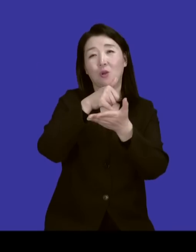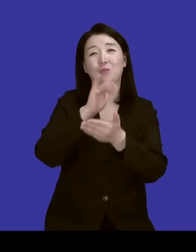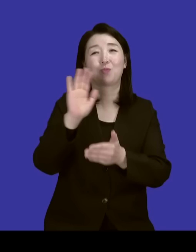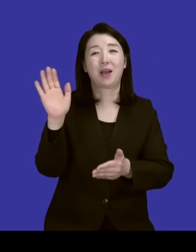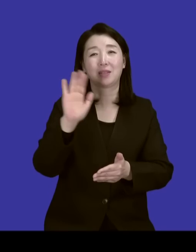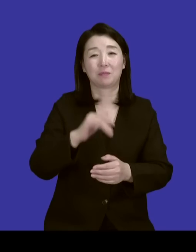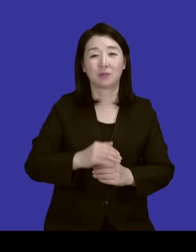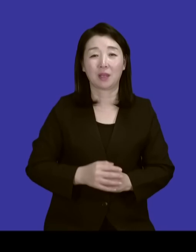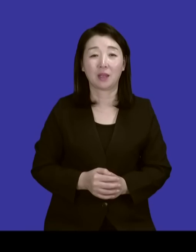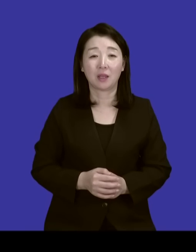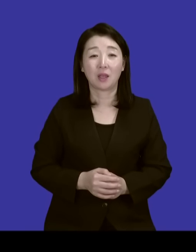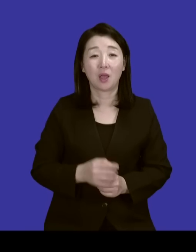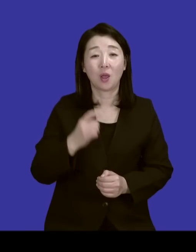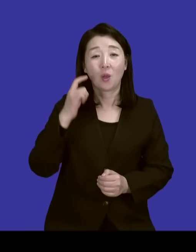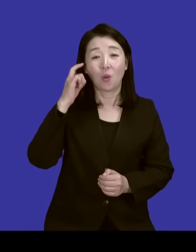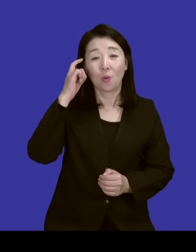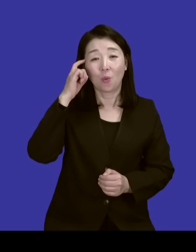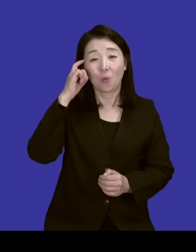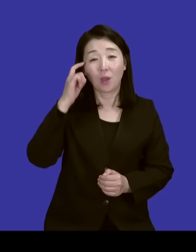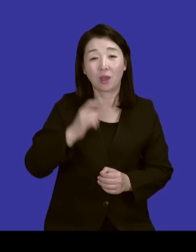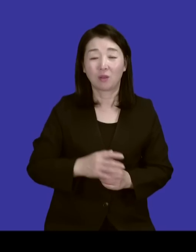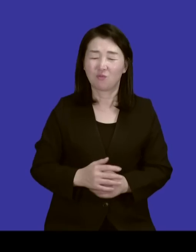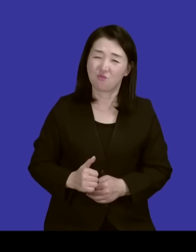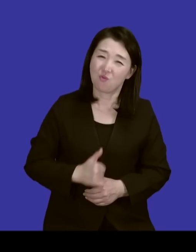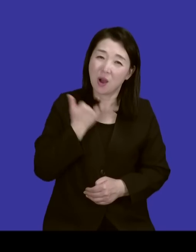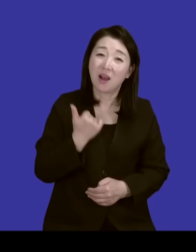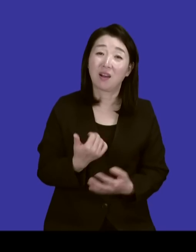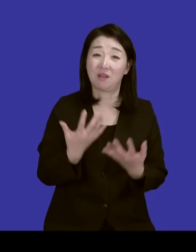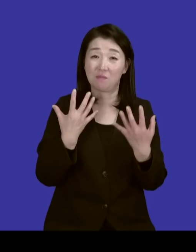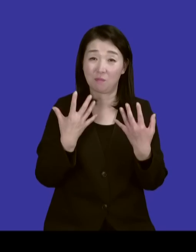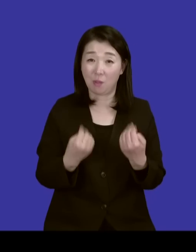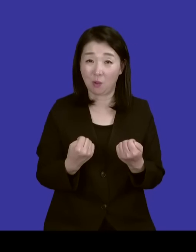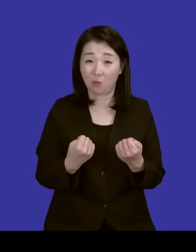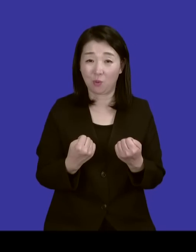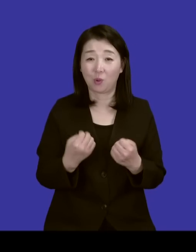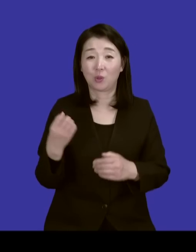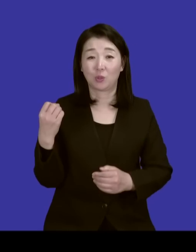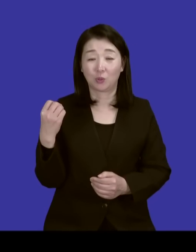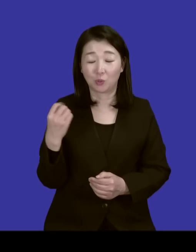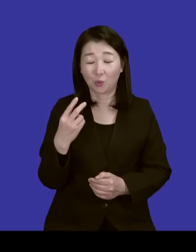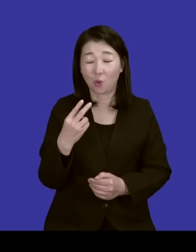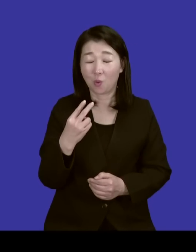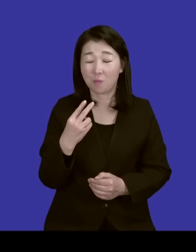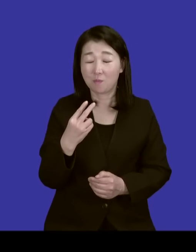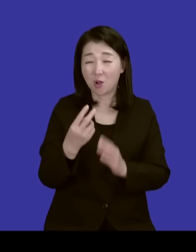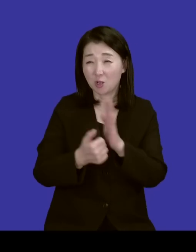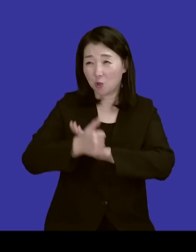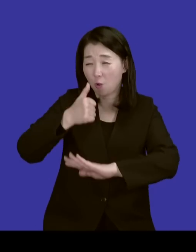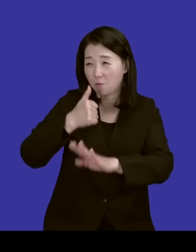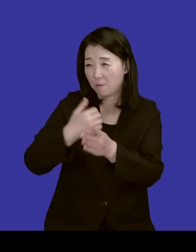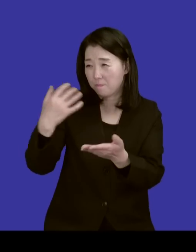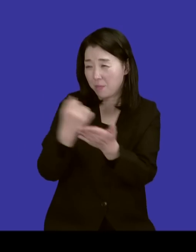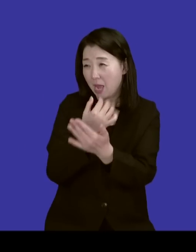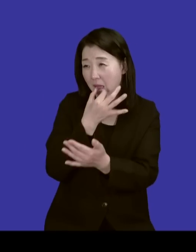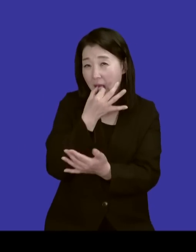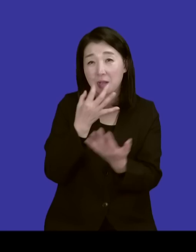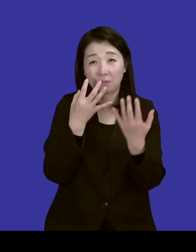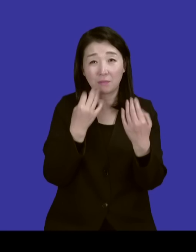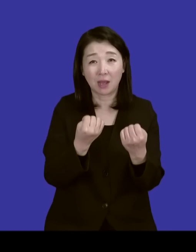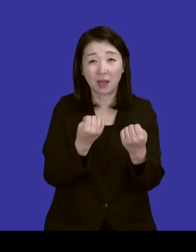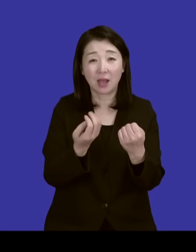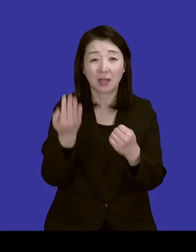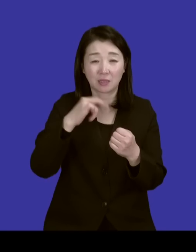분도 많았고 어떤 그 어떤 성취욕도 강했지만 그만큼 어떤 그런